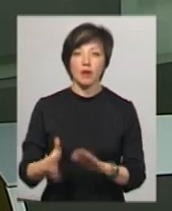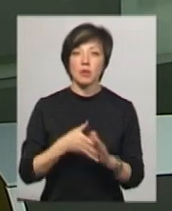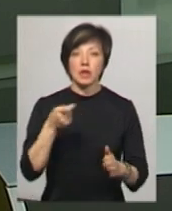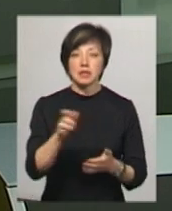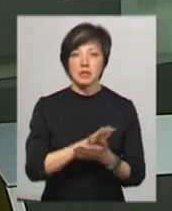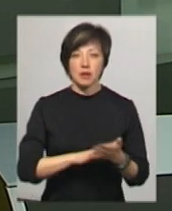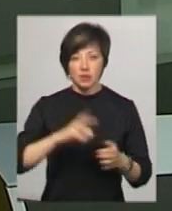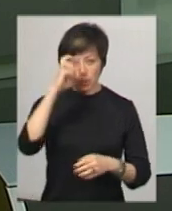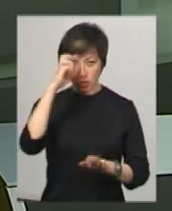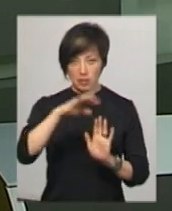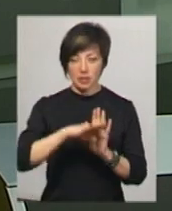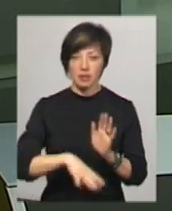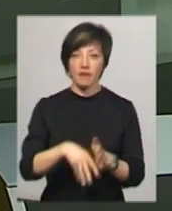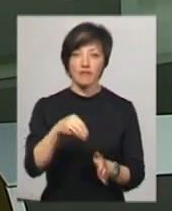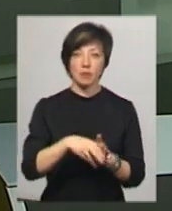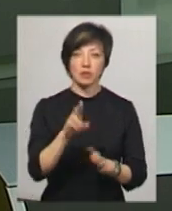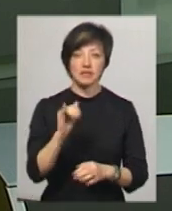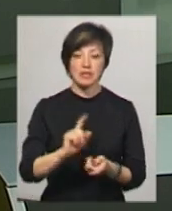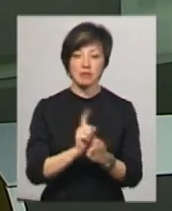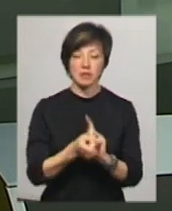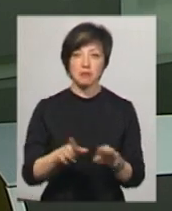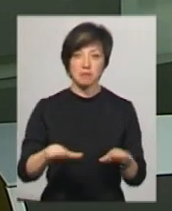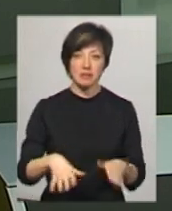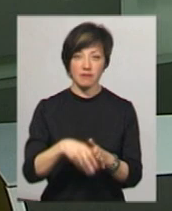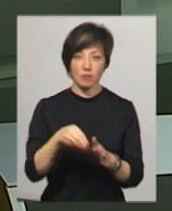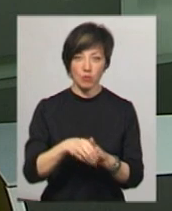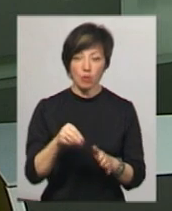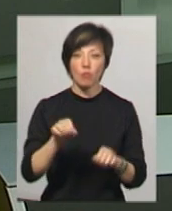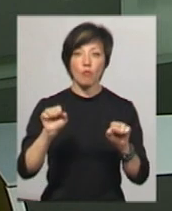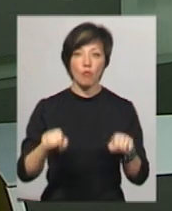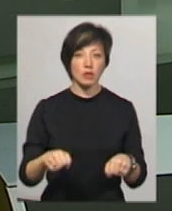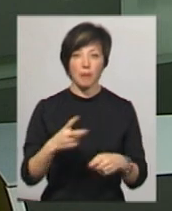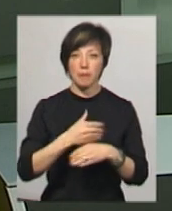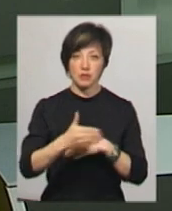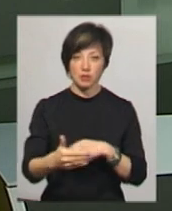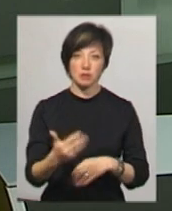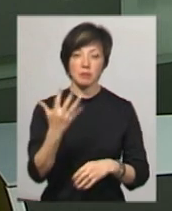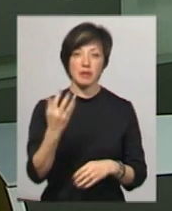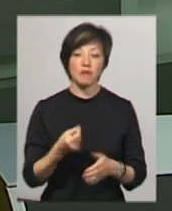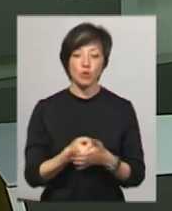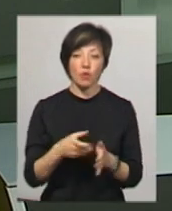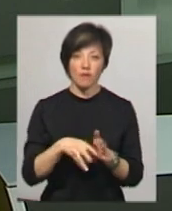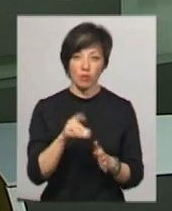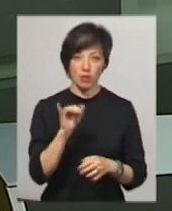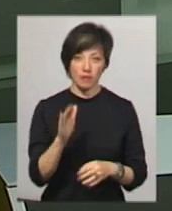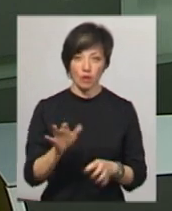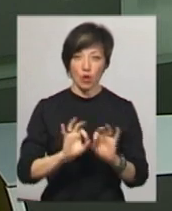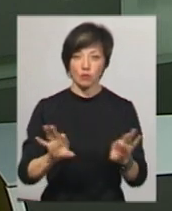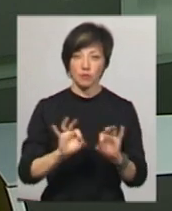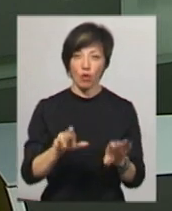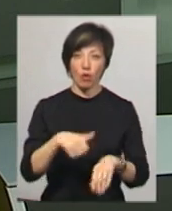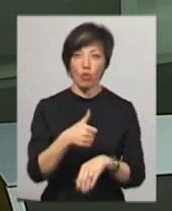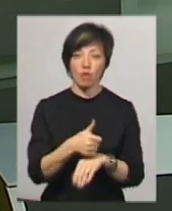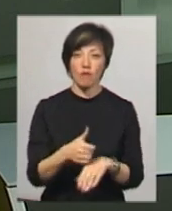заяву до Державного реєстру виборців про зміну місця голосування на виборах можна не пізніше, ніж за 5 днів до виборів. Про це розповіла